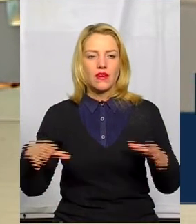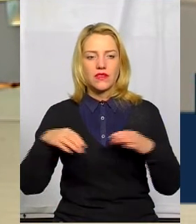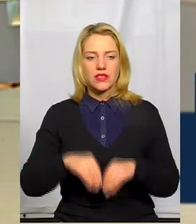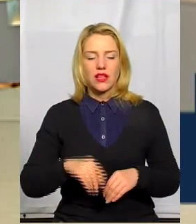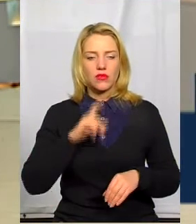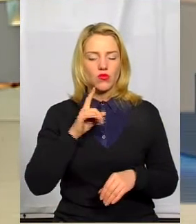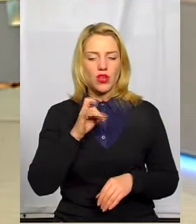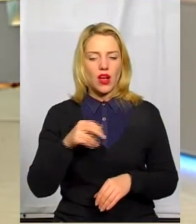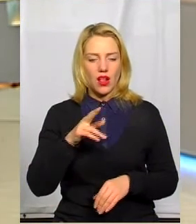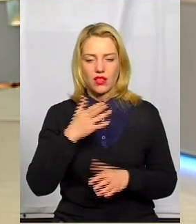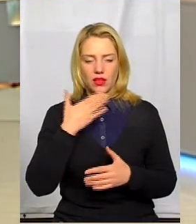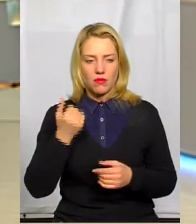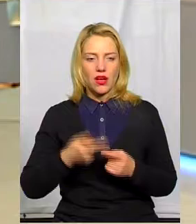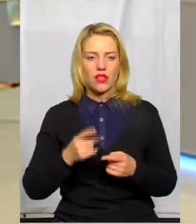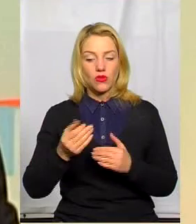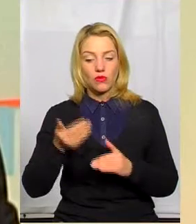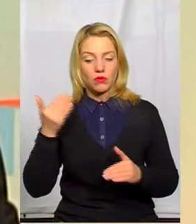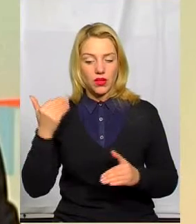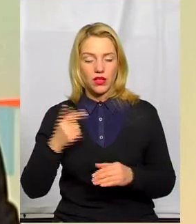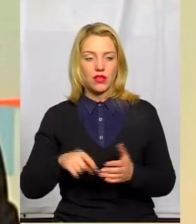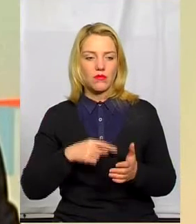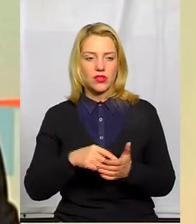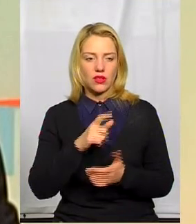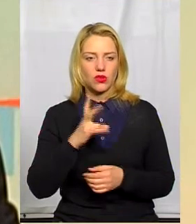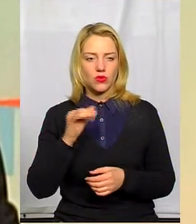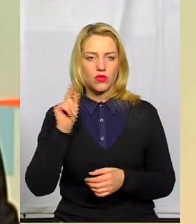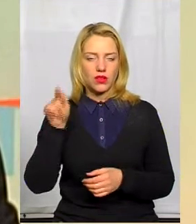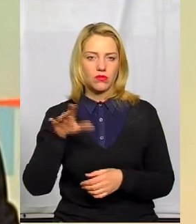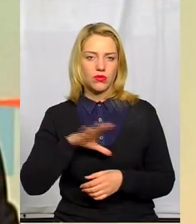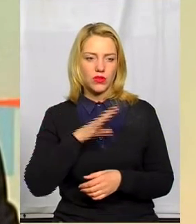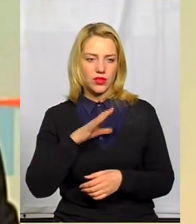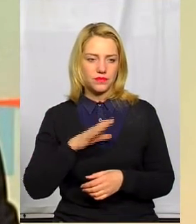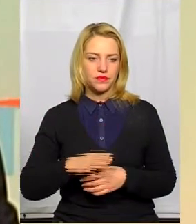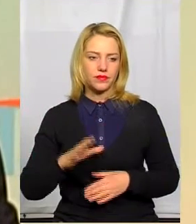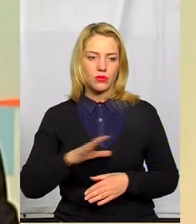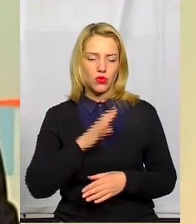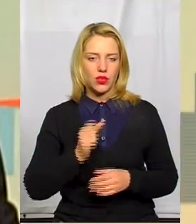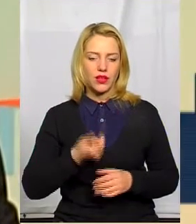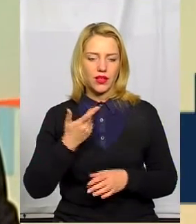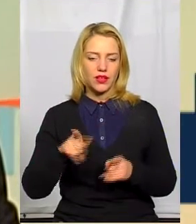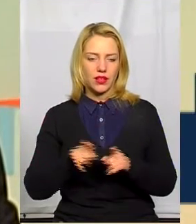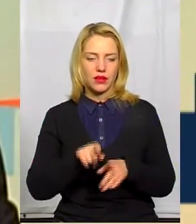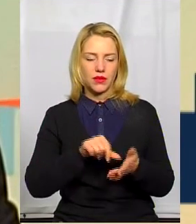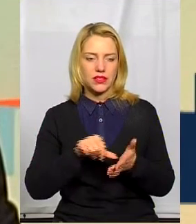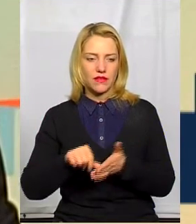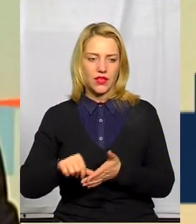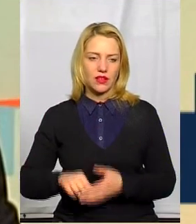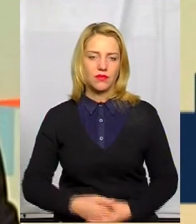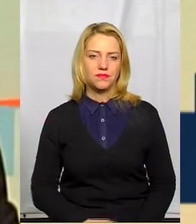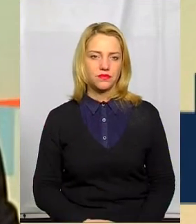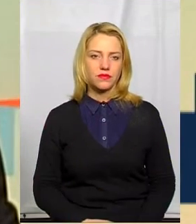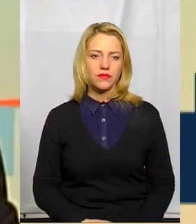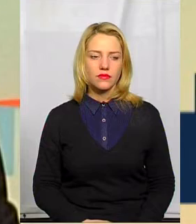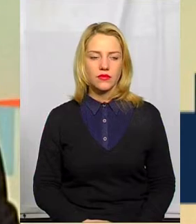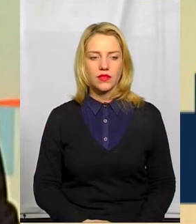ради наразі немає, але попереджі, коли я очолював Ласоненську раду ХНУ, у нас там були декілька таких представників, зокрема, ось,